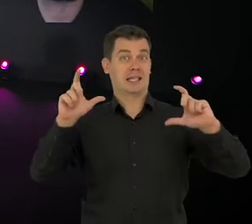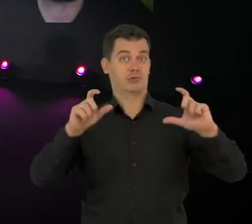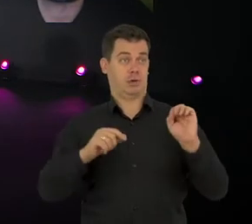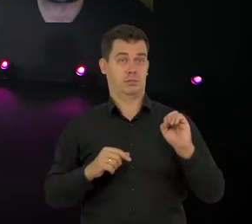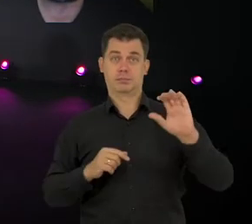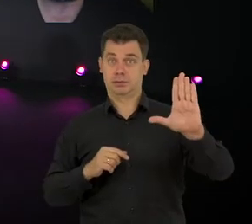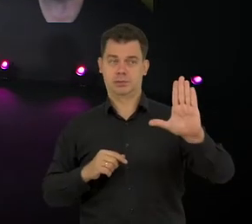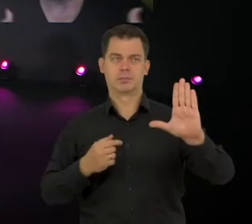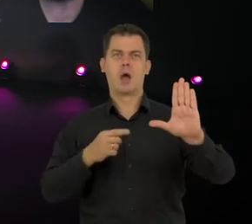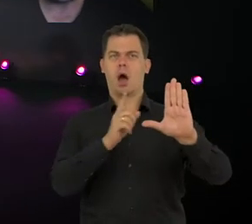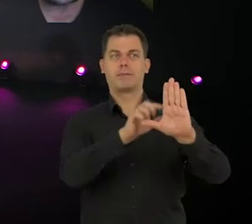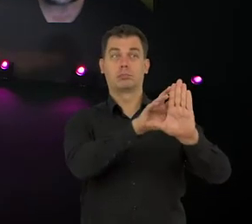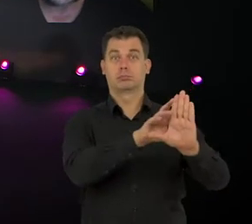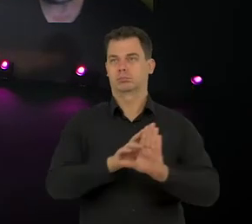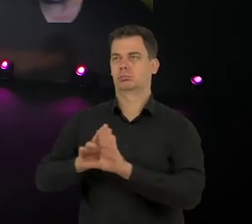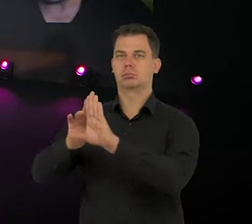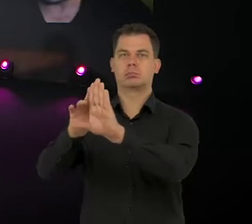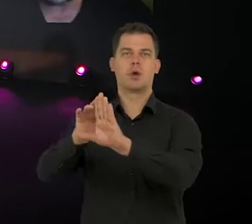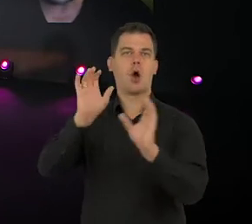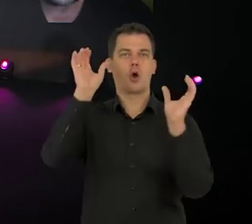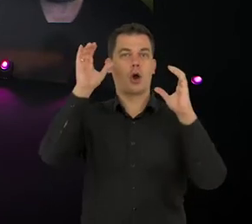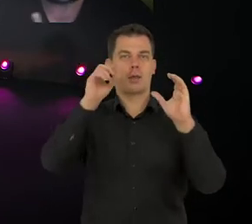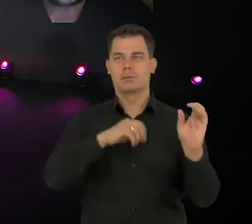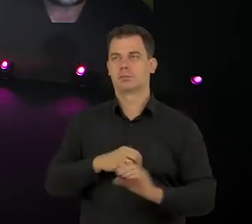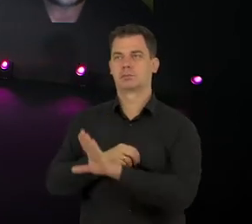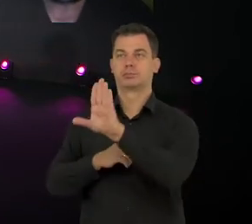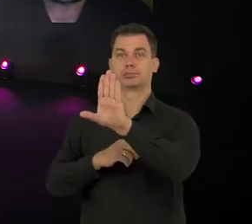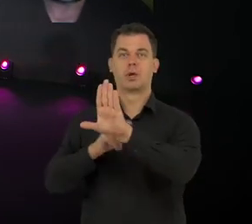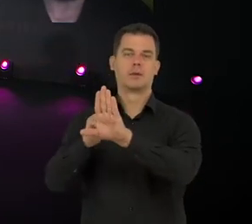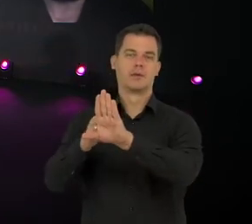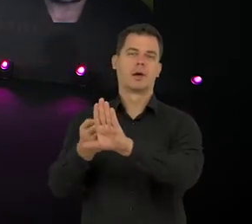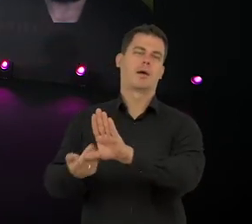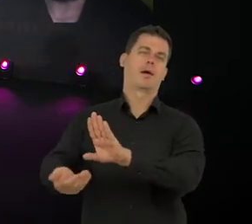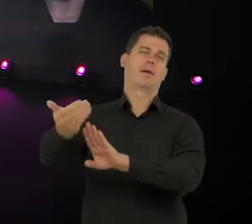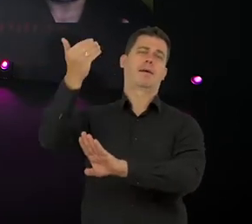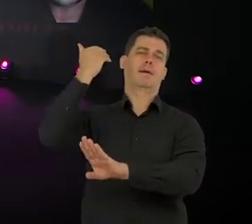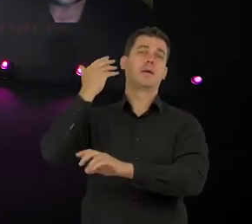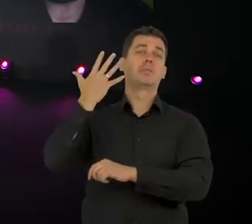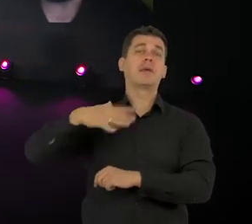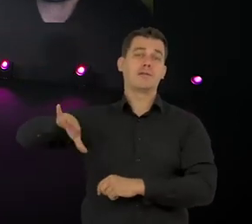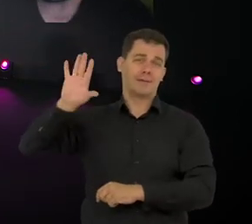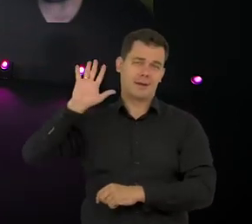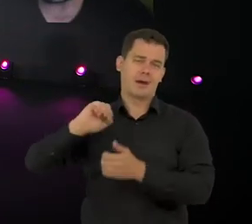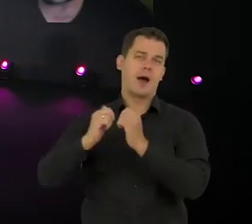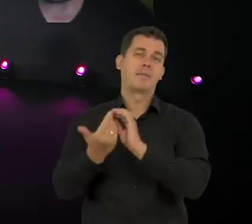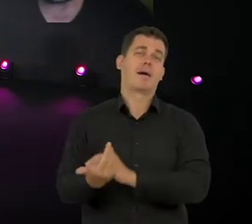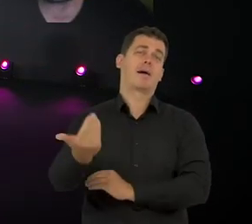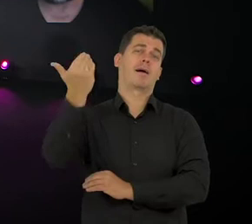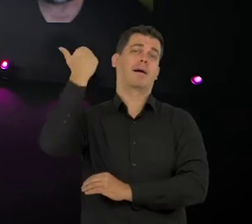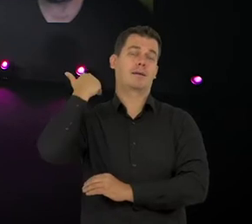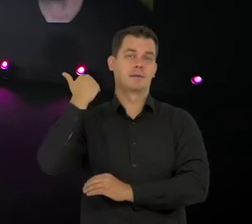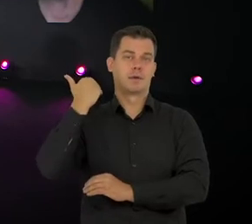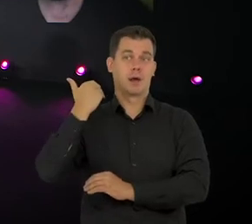wrzućmy w wyszukiwarkę zdjęć. Zwykle się okaże, że to zdjęcie jest przed pięciu miesięcy albo pięciu lat, albo ileś tam jeszcze